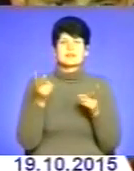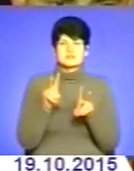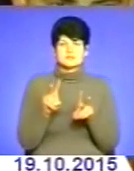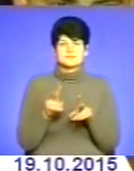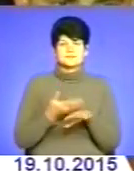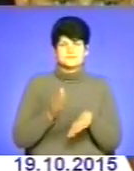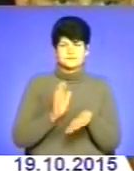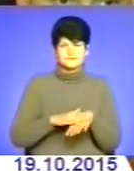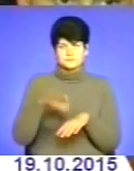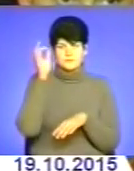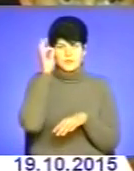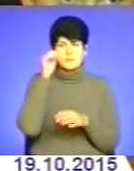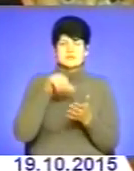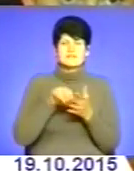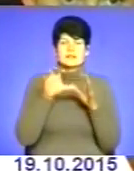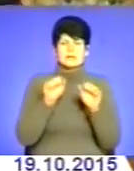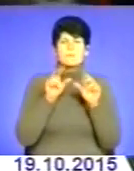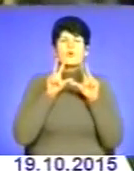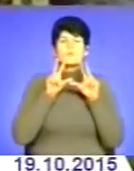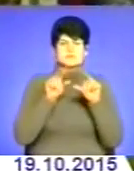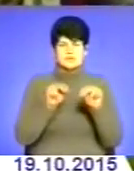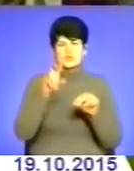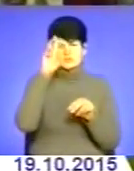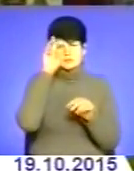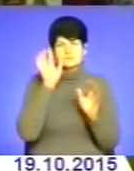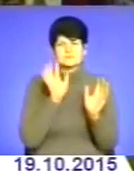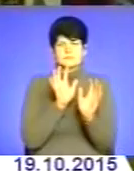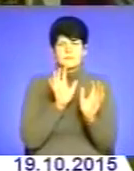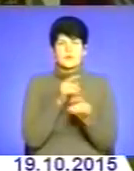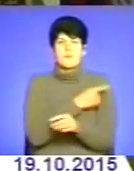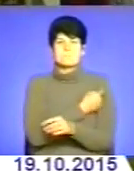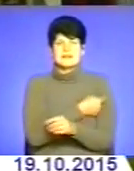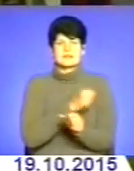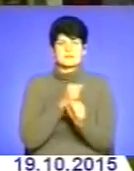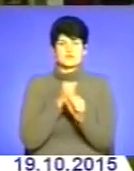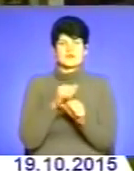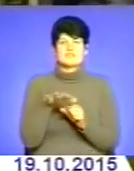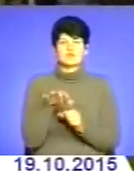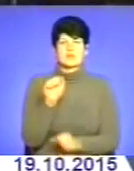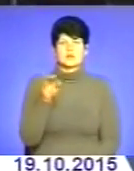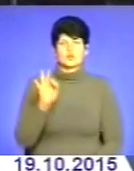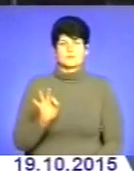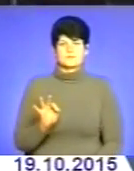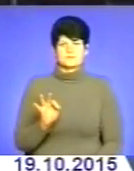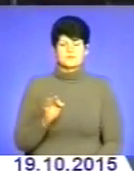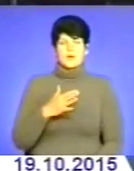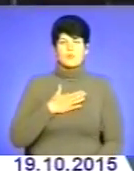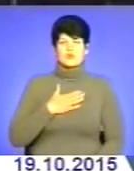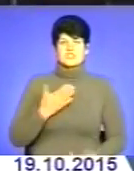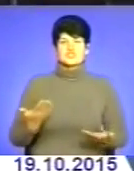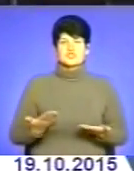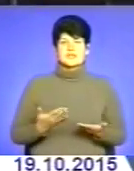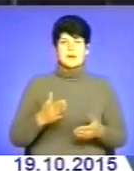спогади Представники влади пообіцяли, що держава подбає про медиків, які працювали в зоні АТО Мої життя, мій